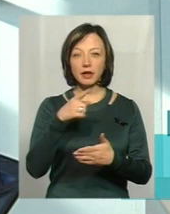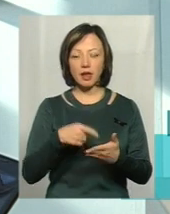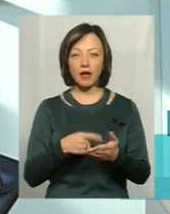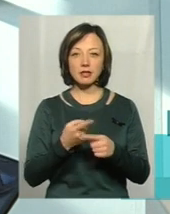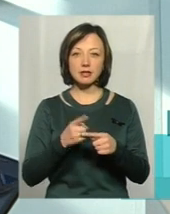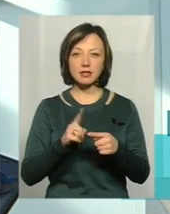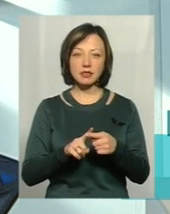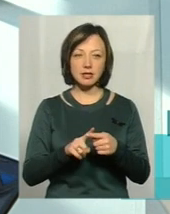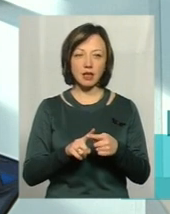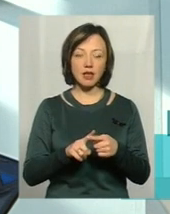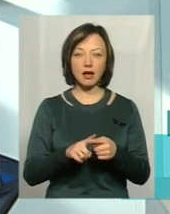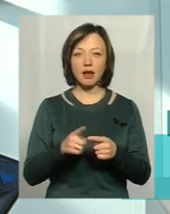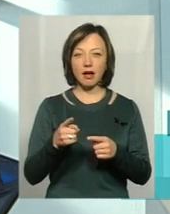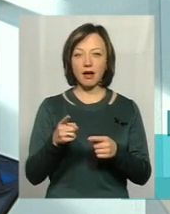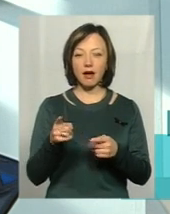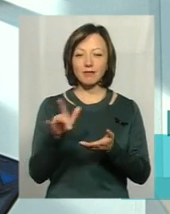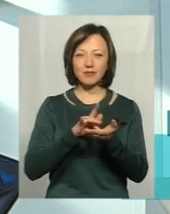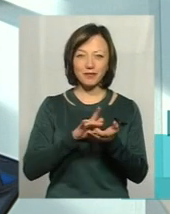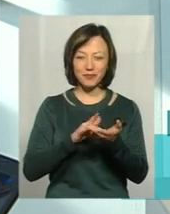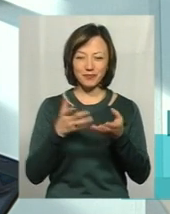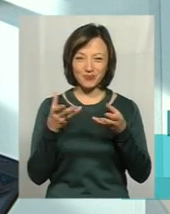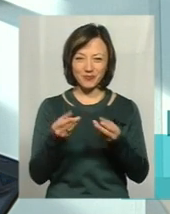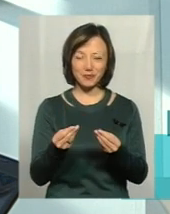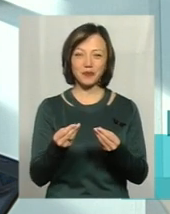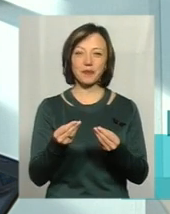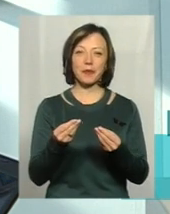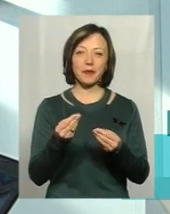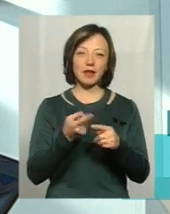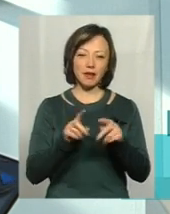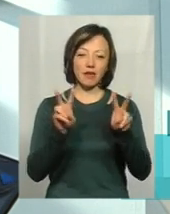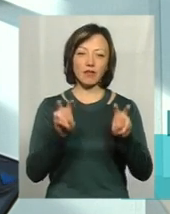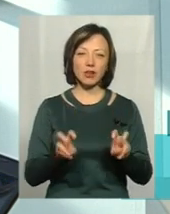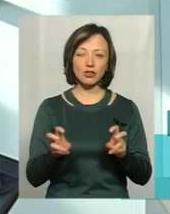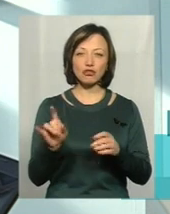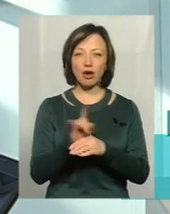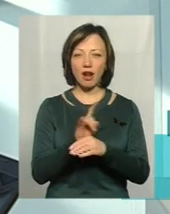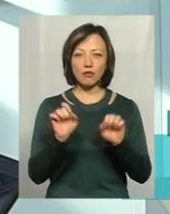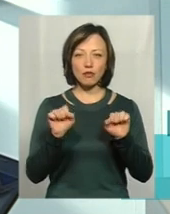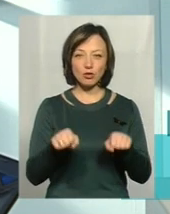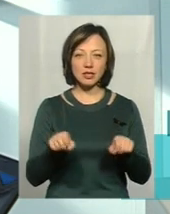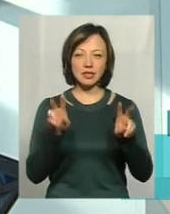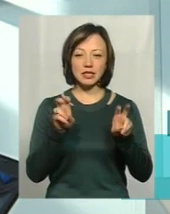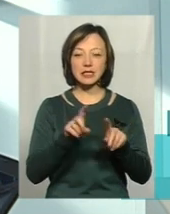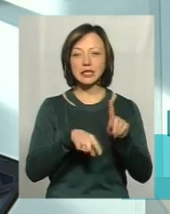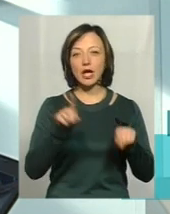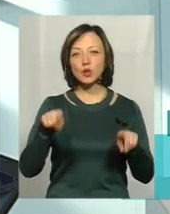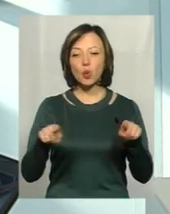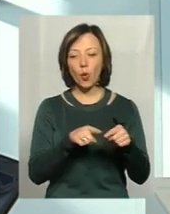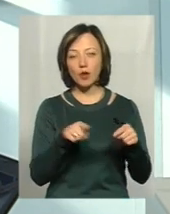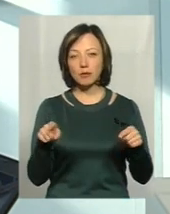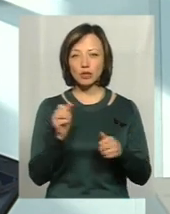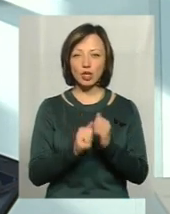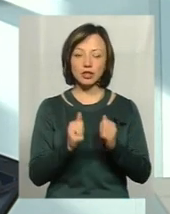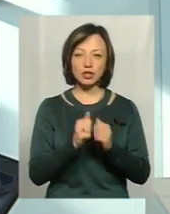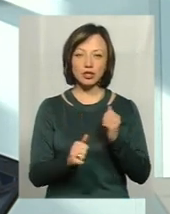Це зняття порчі. Ну, це такі вже види шахрайств, які, їх можна сказати, так назвати сезонними, тому що вони більш